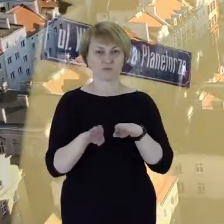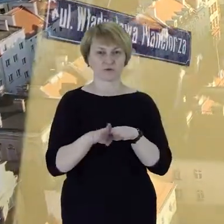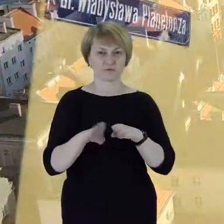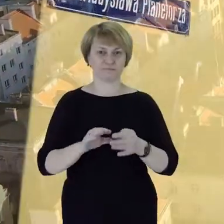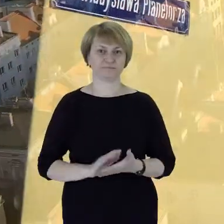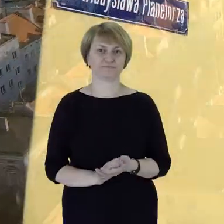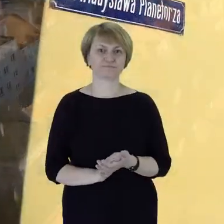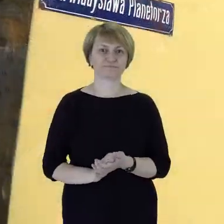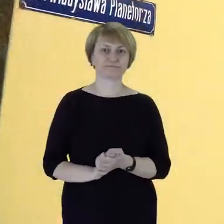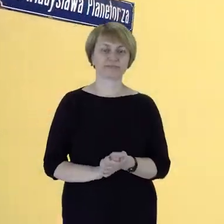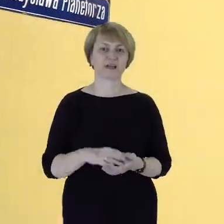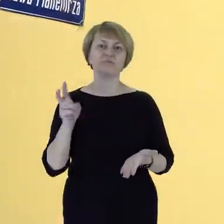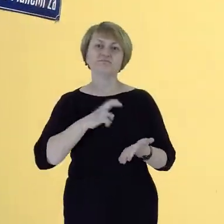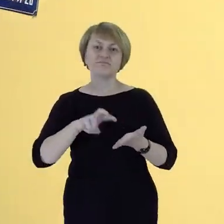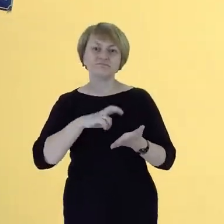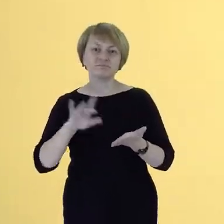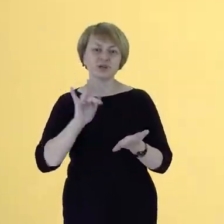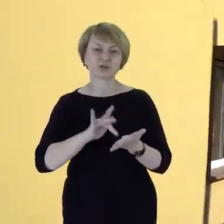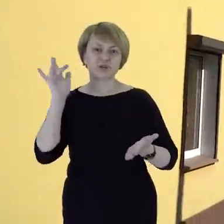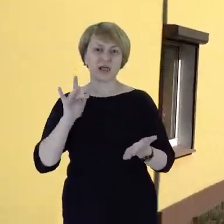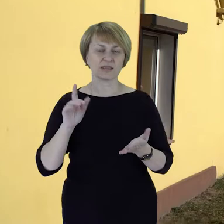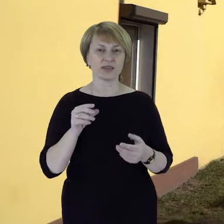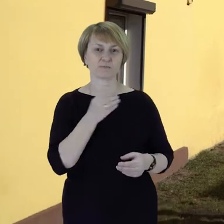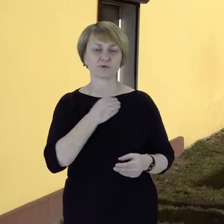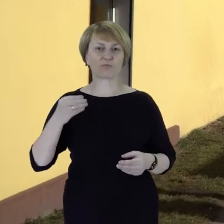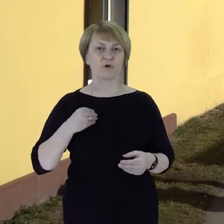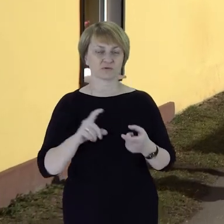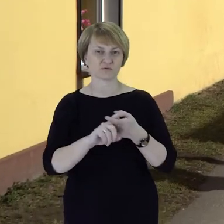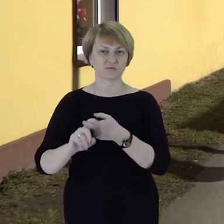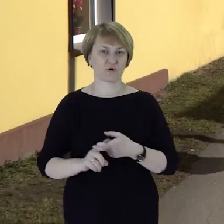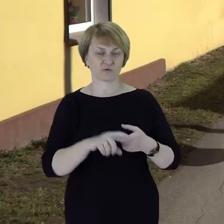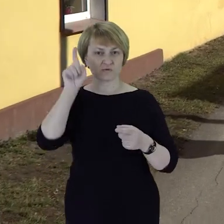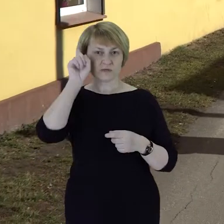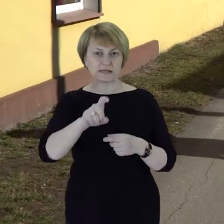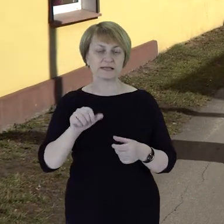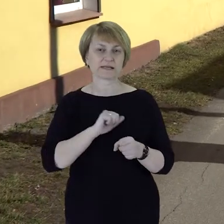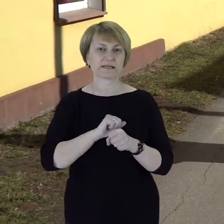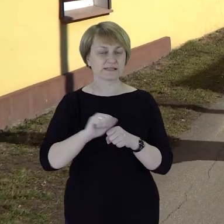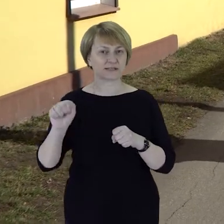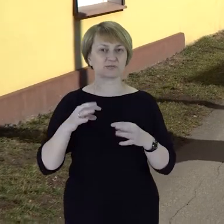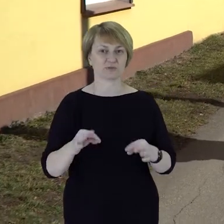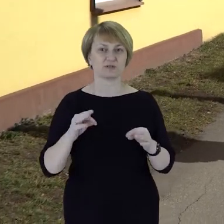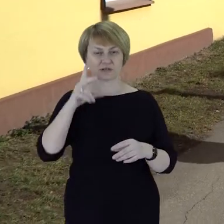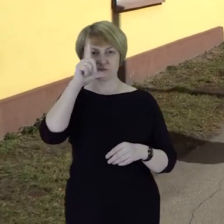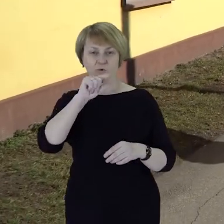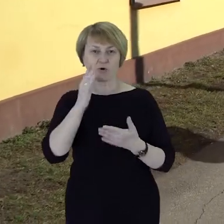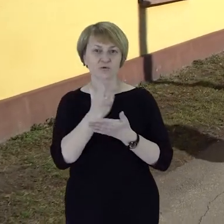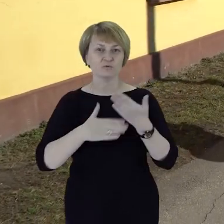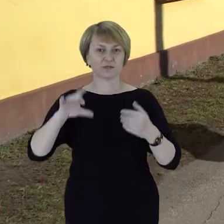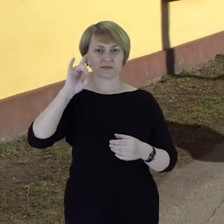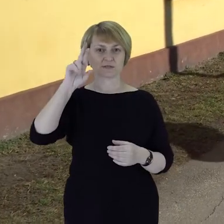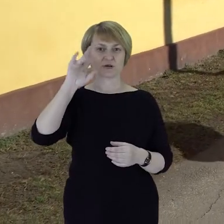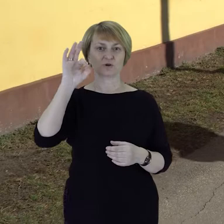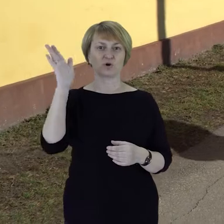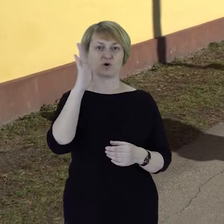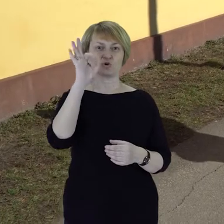Śladami Związku Polaków w Niemczech dzielnicy pierwszej w Opolu dotarliśmy do dzielnicy Groszowice. to chyba wcale nie jest dziwne, bo kiedy